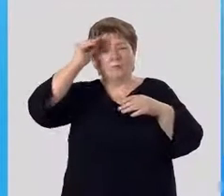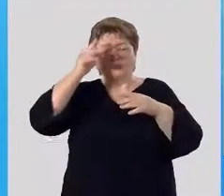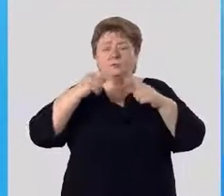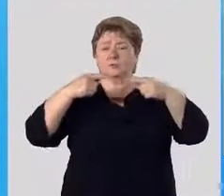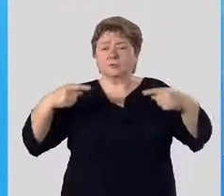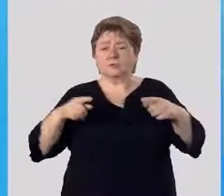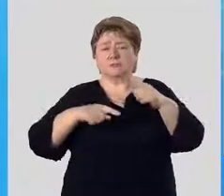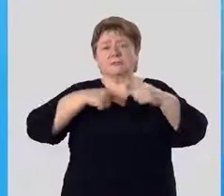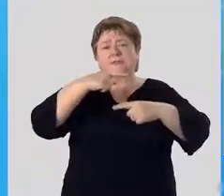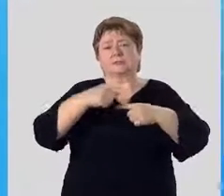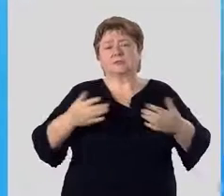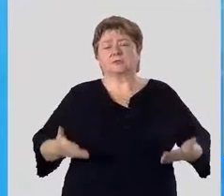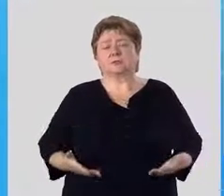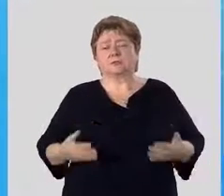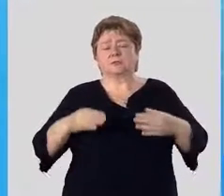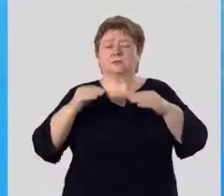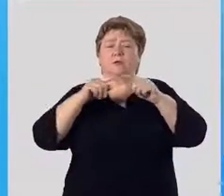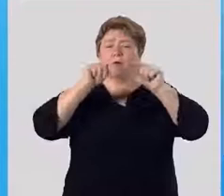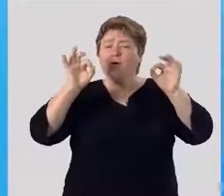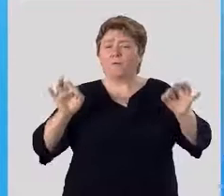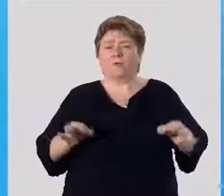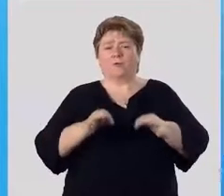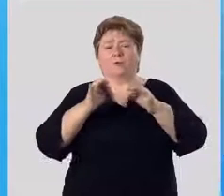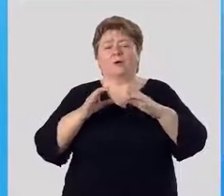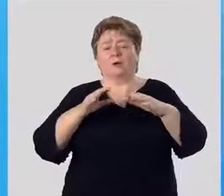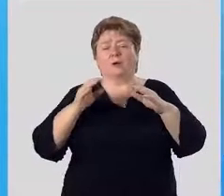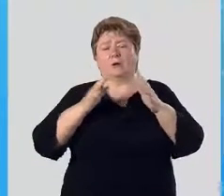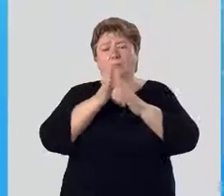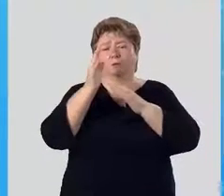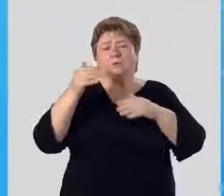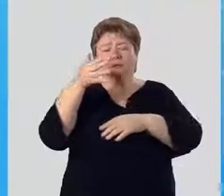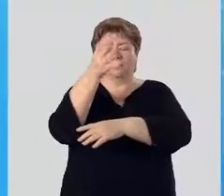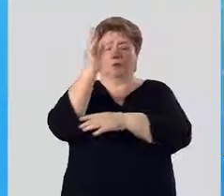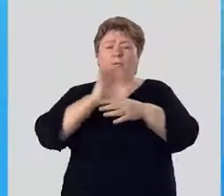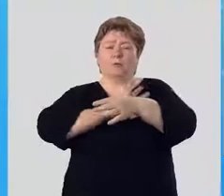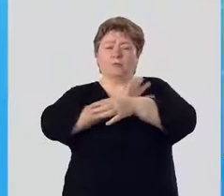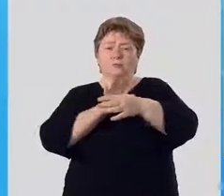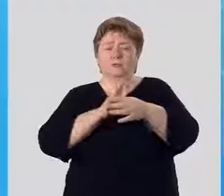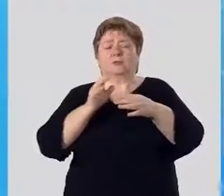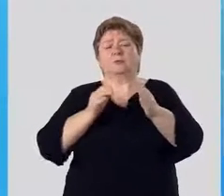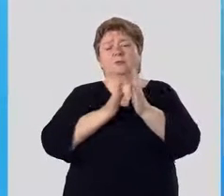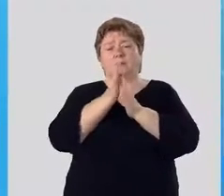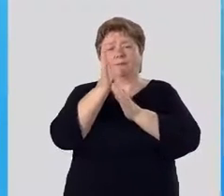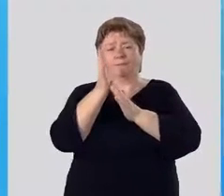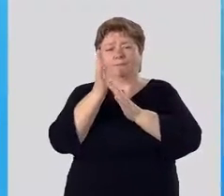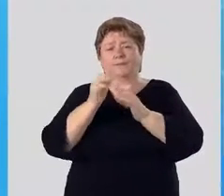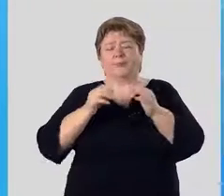различают следующие жизненные формы растений. Деревья, кустарники, травы.